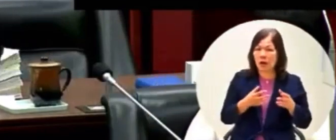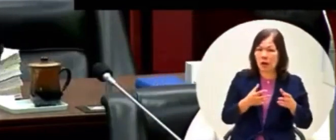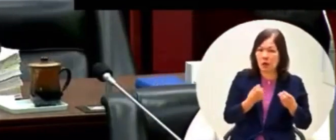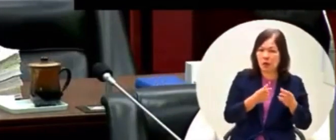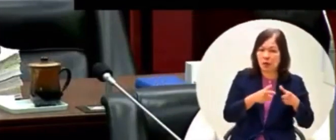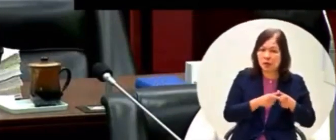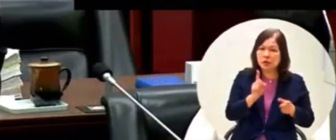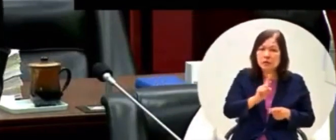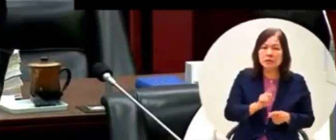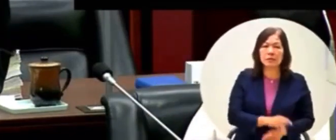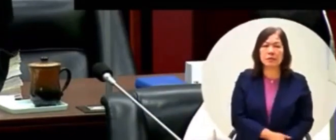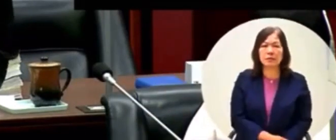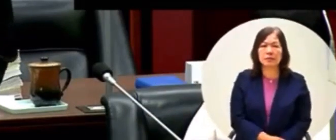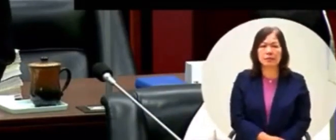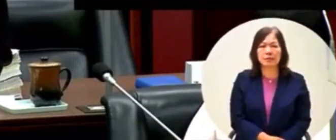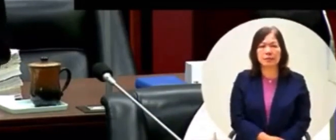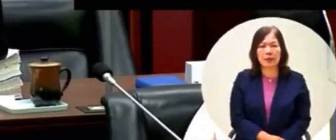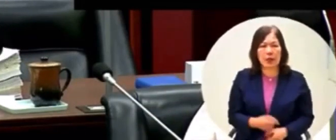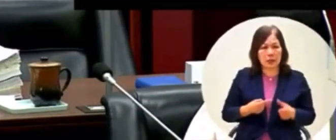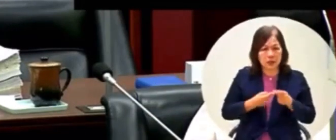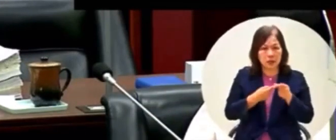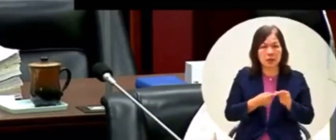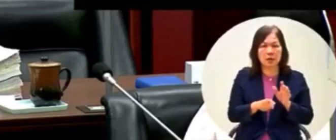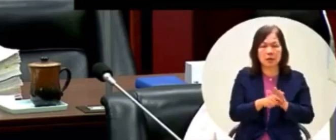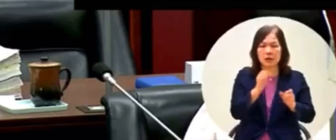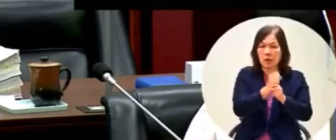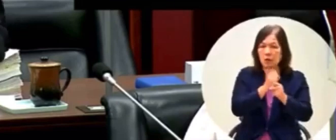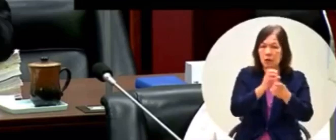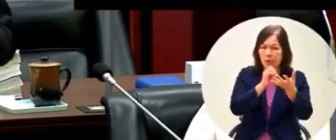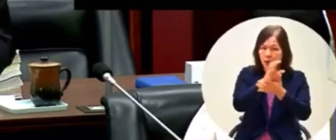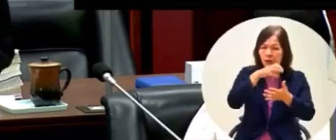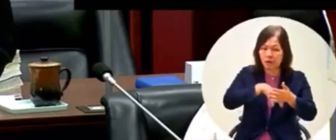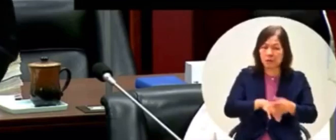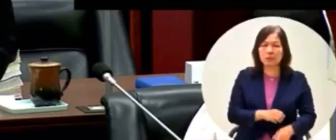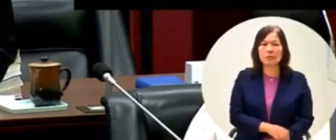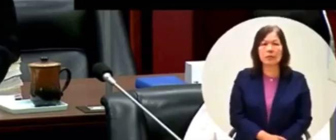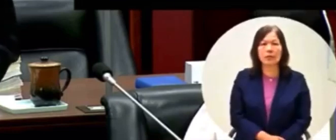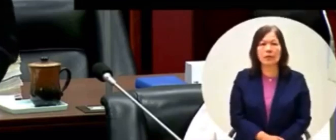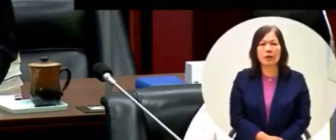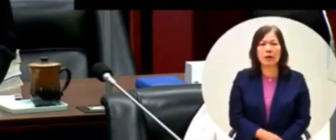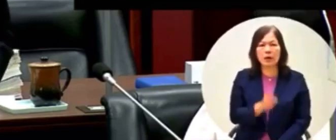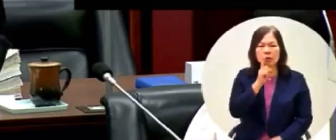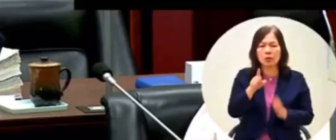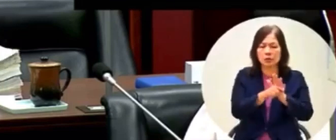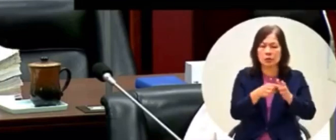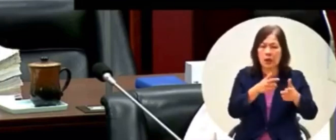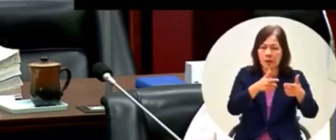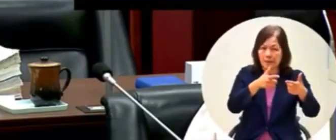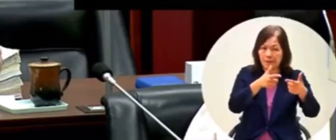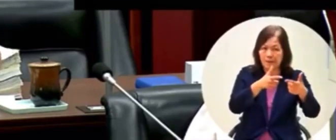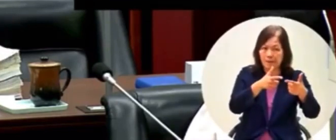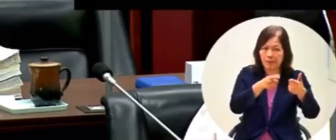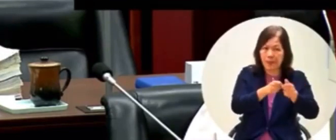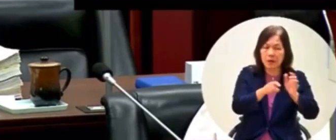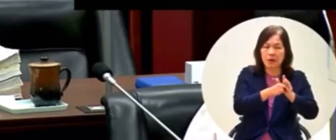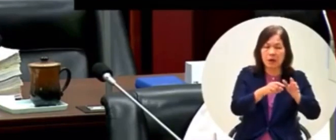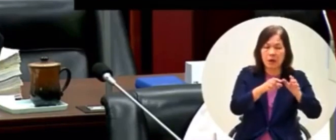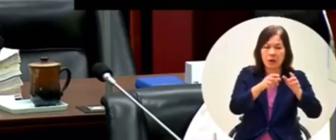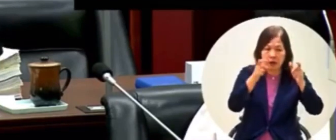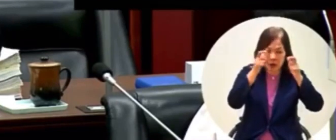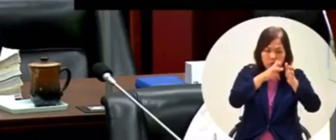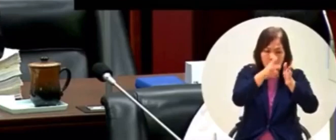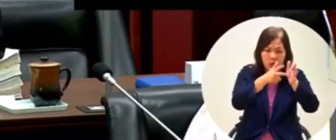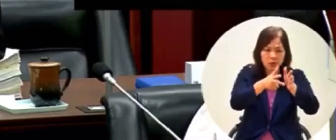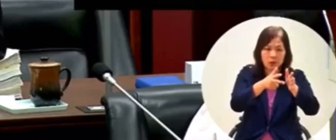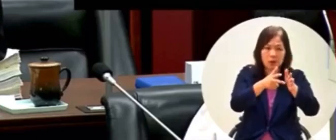從你市政報告裡面的你說要縫合高雄鐵路地下化之後的六個路